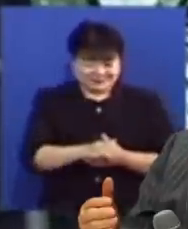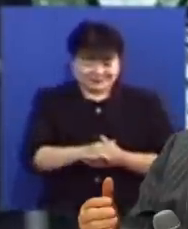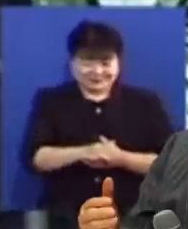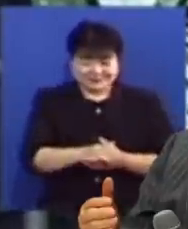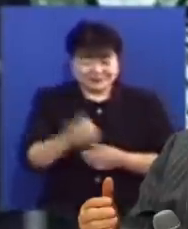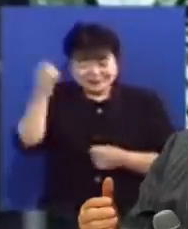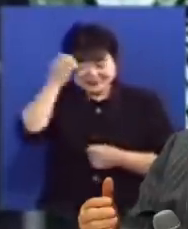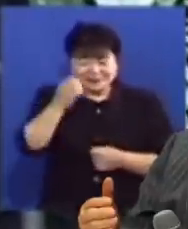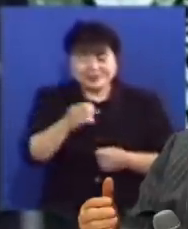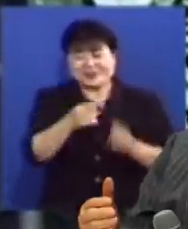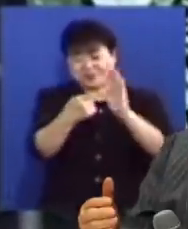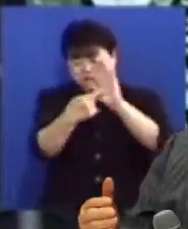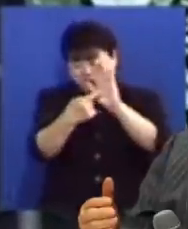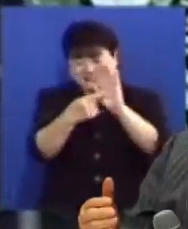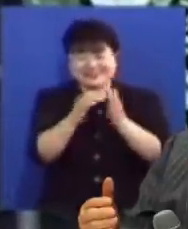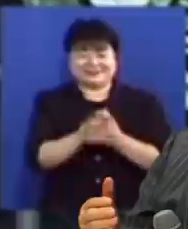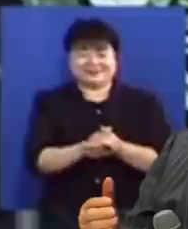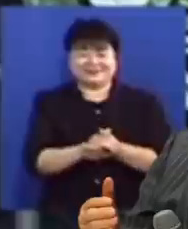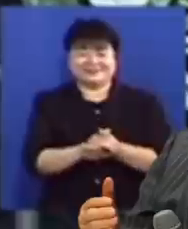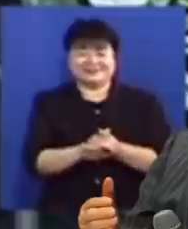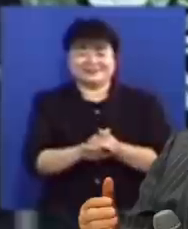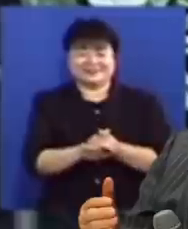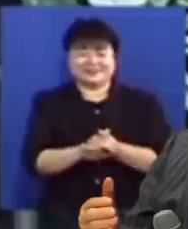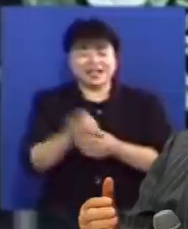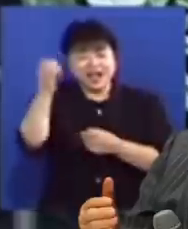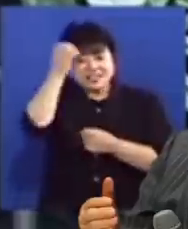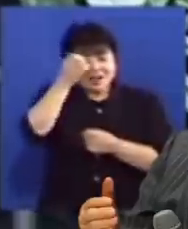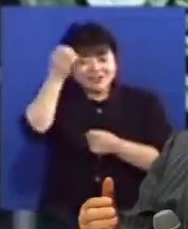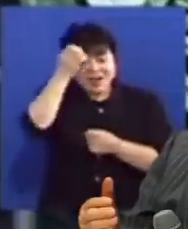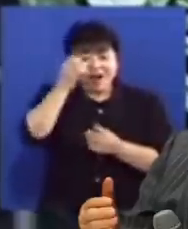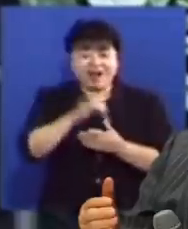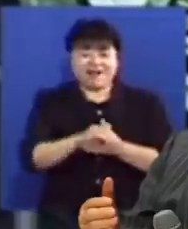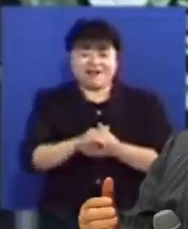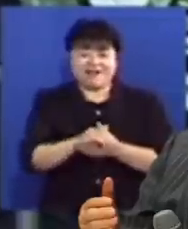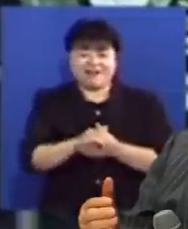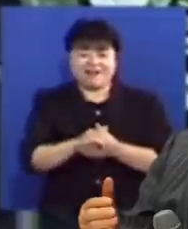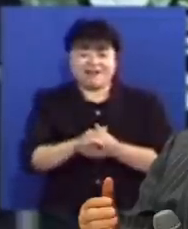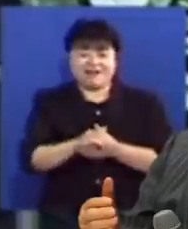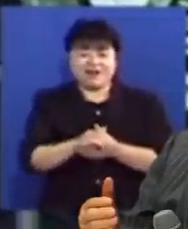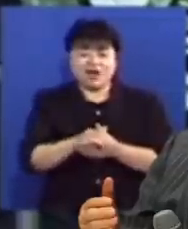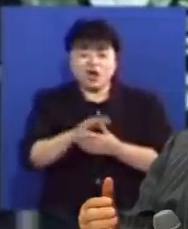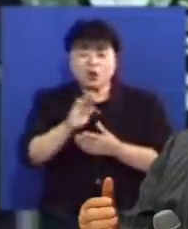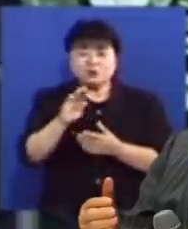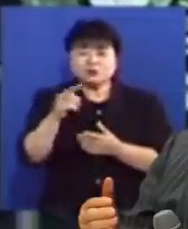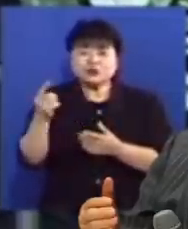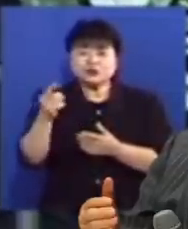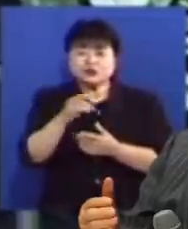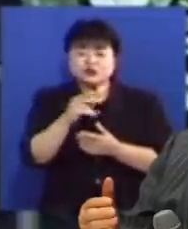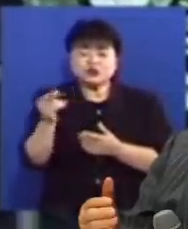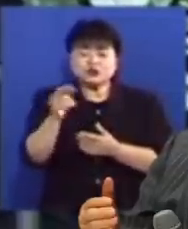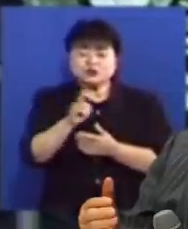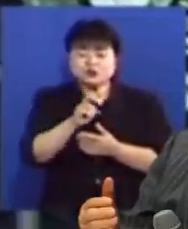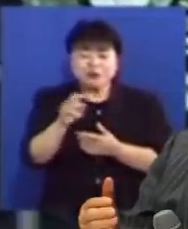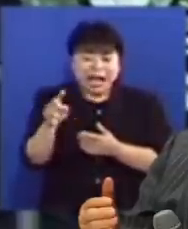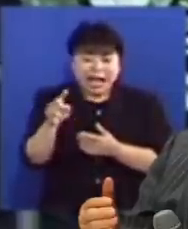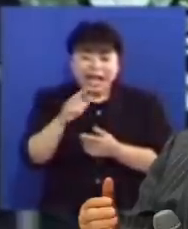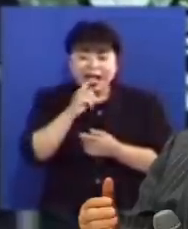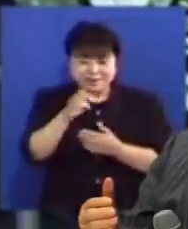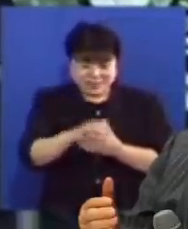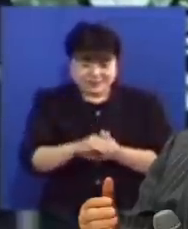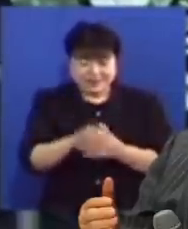성령을 표시하는 것입니다 성령을 푸뉴마토스라고 말합니다 푸뉴마토스는